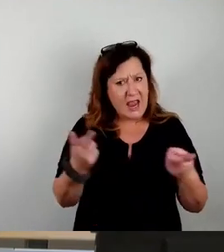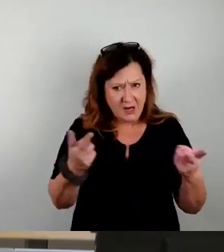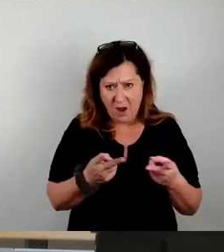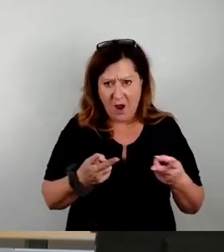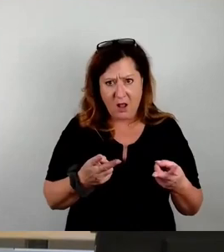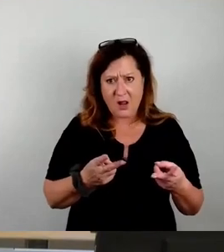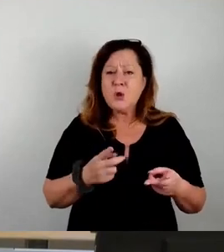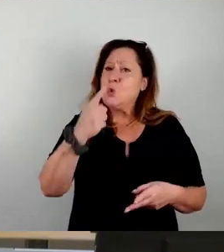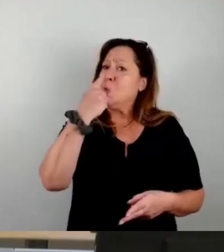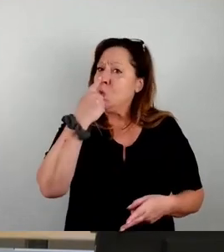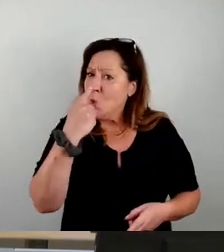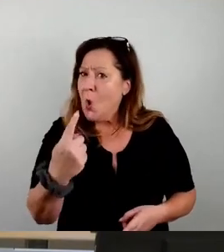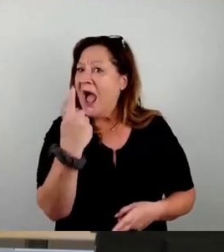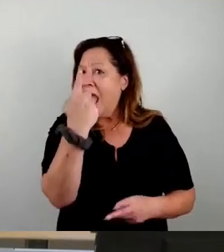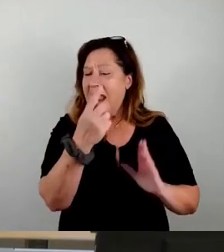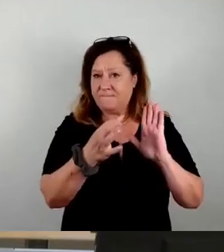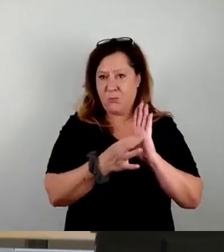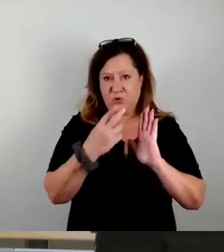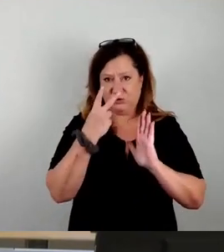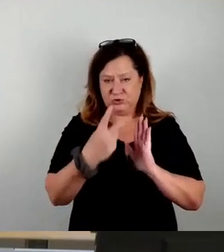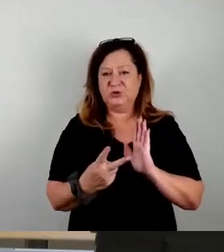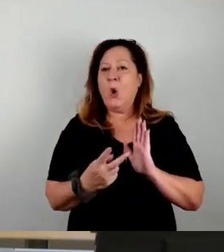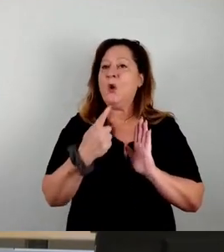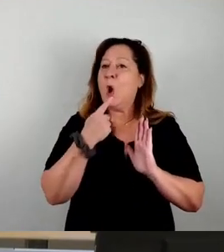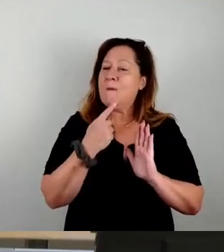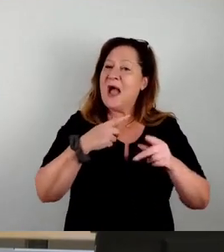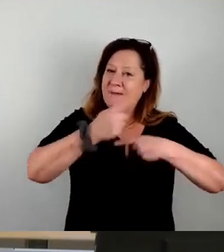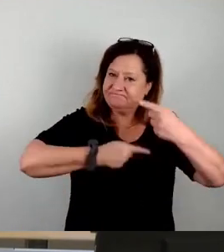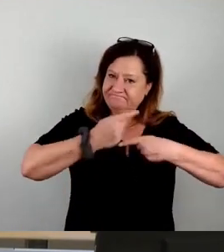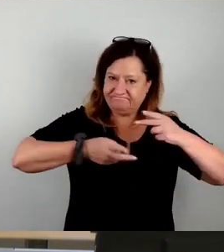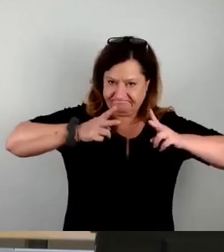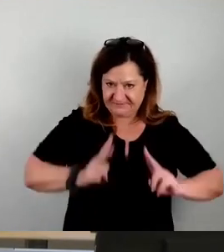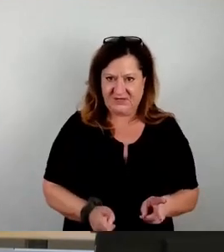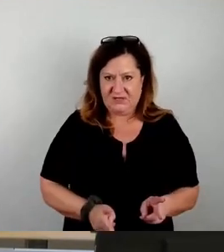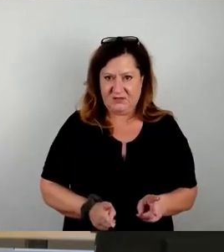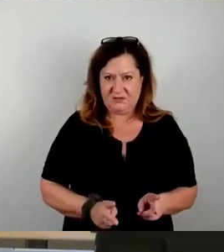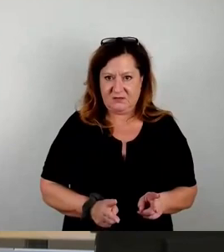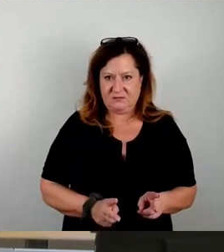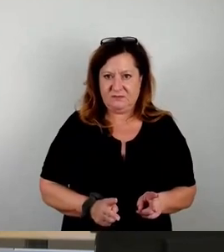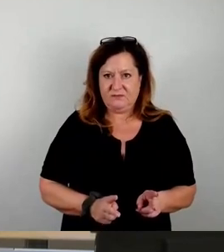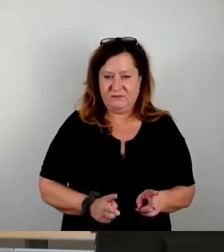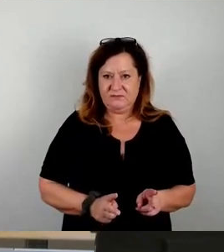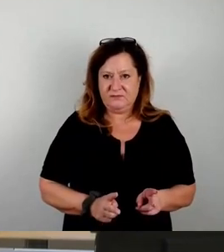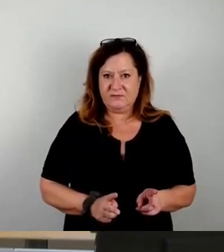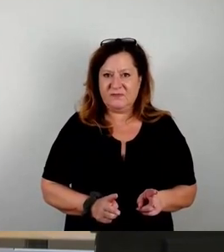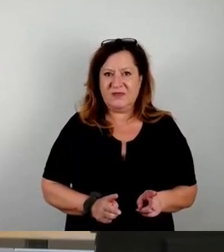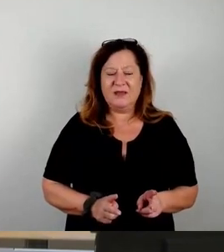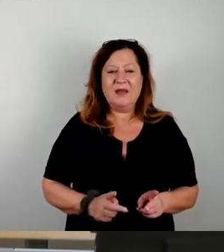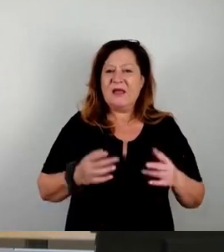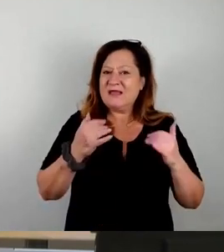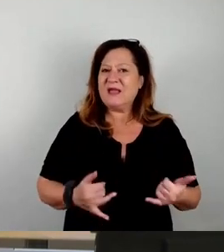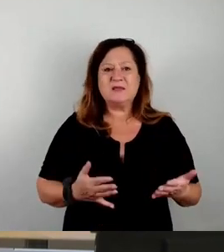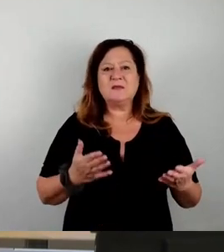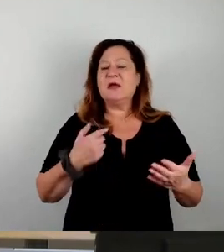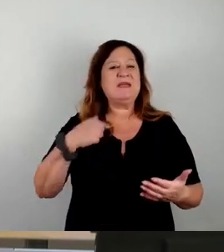nur gucken, ob dieser Prozess richtig gegangen wurde. Jetzt haben wir eben, keine Ahnung, warum die Linke nichts gesagt hat, weiß